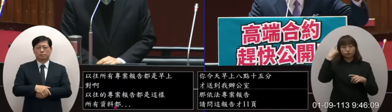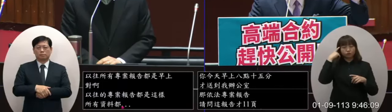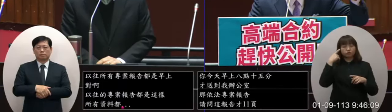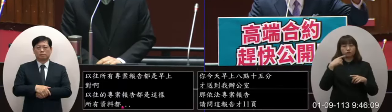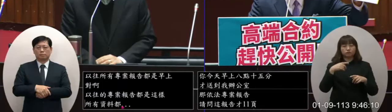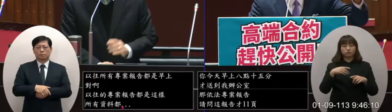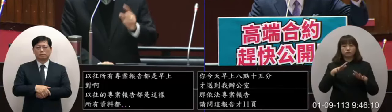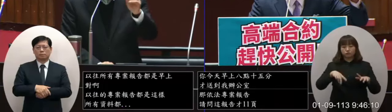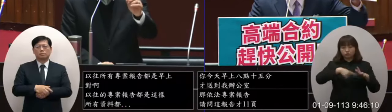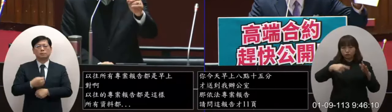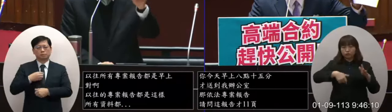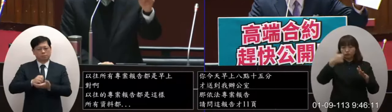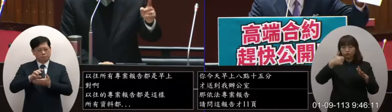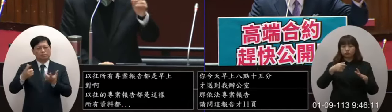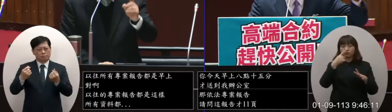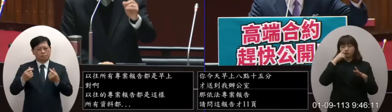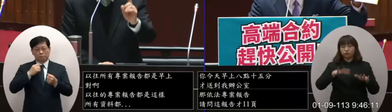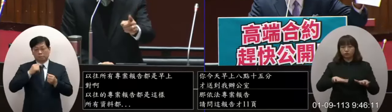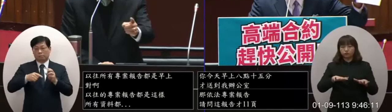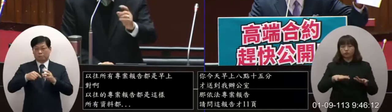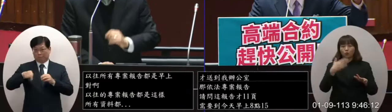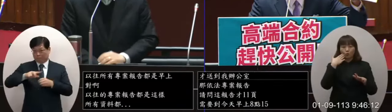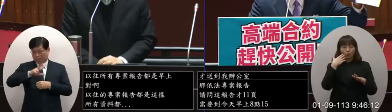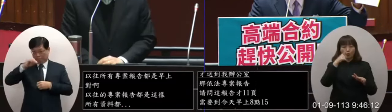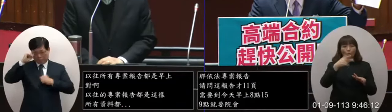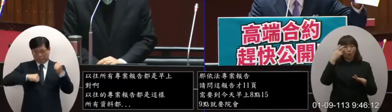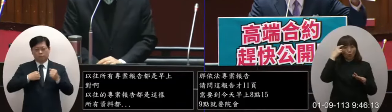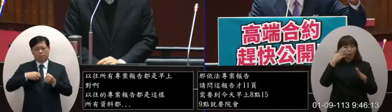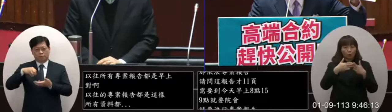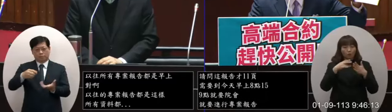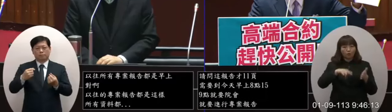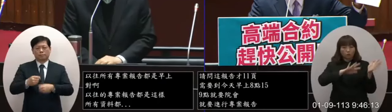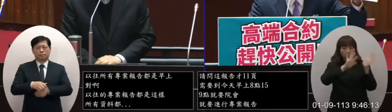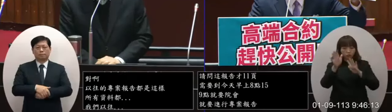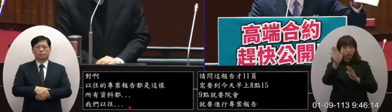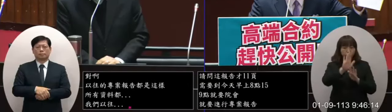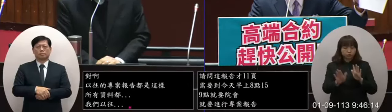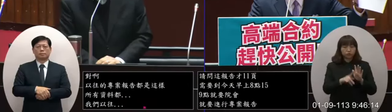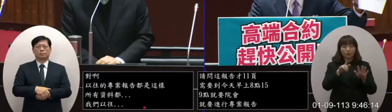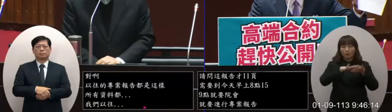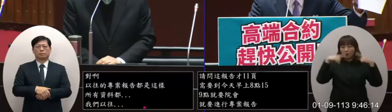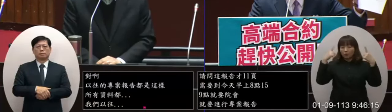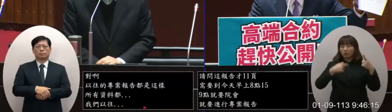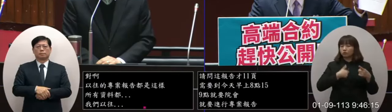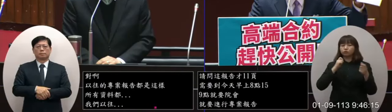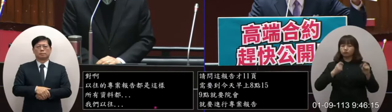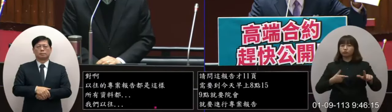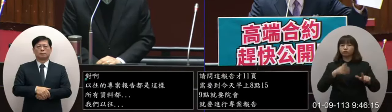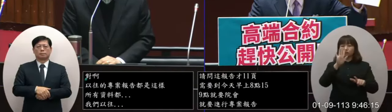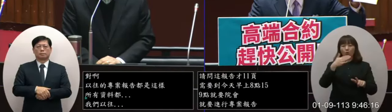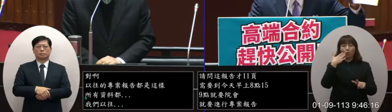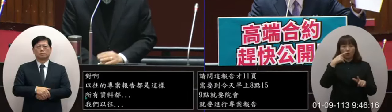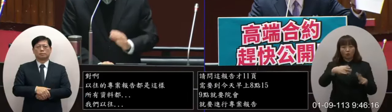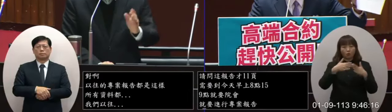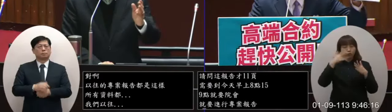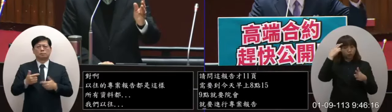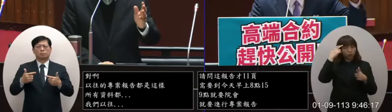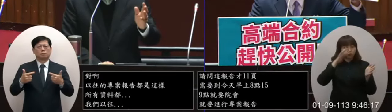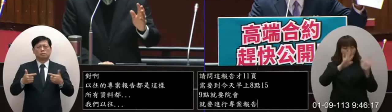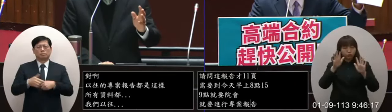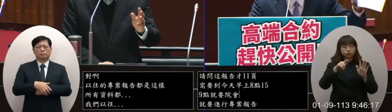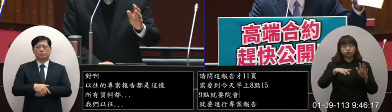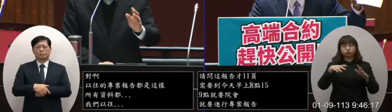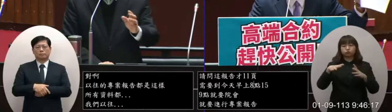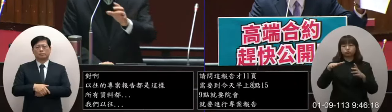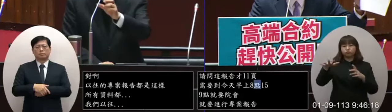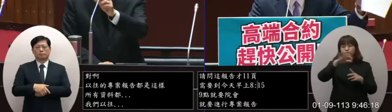建議你如果要繼續這樣子用這樣的態度這跟你平常真的不太一樣如果你要繼續用這樣的態度